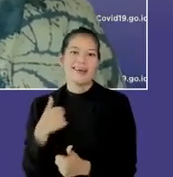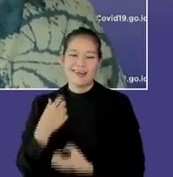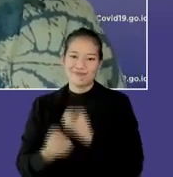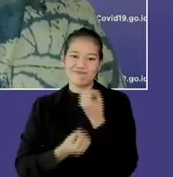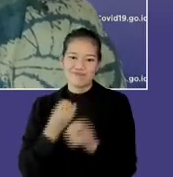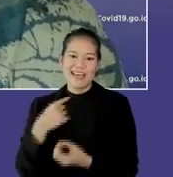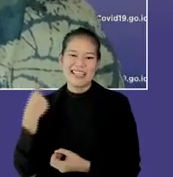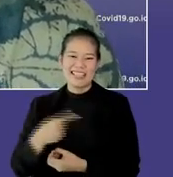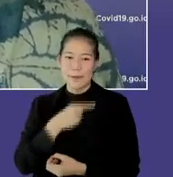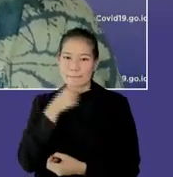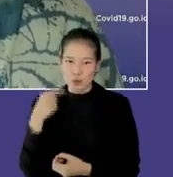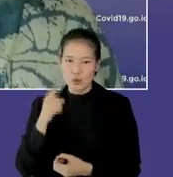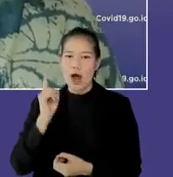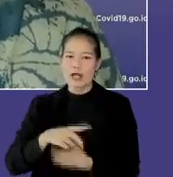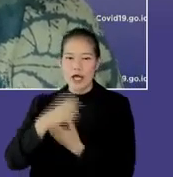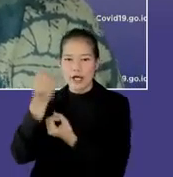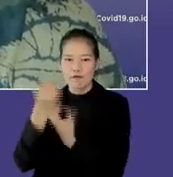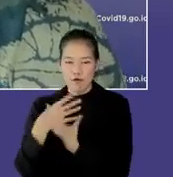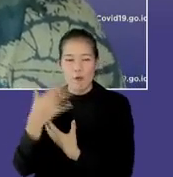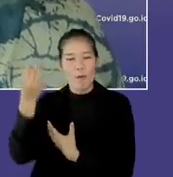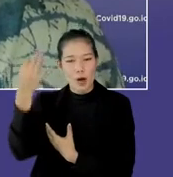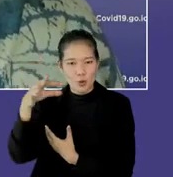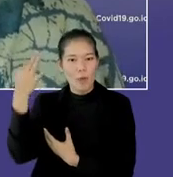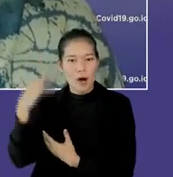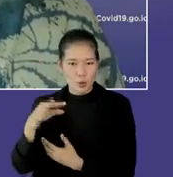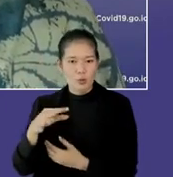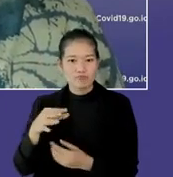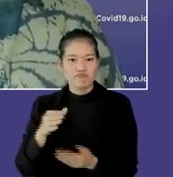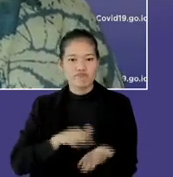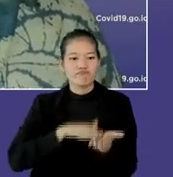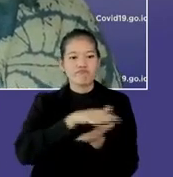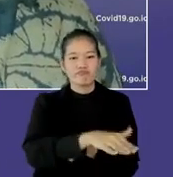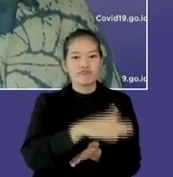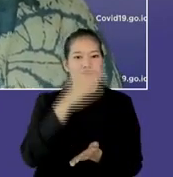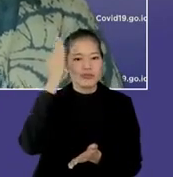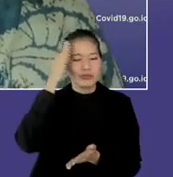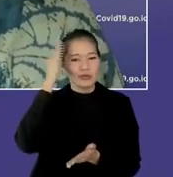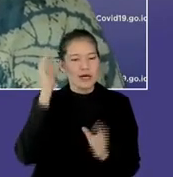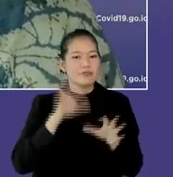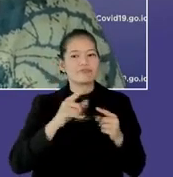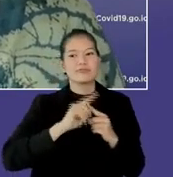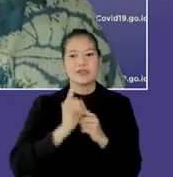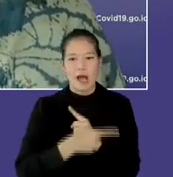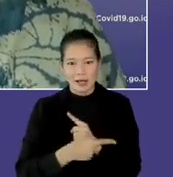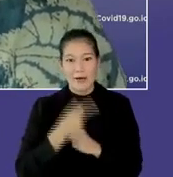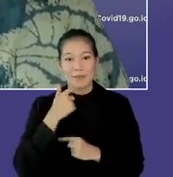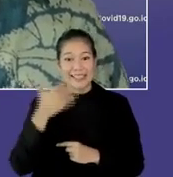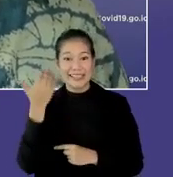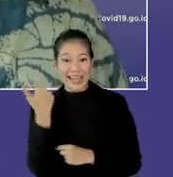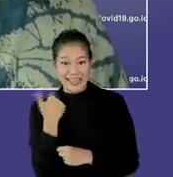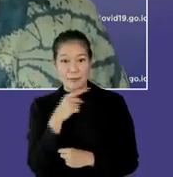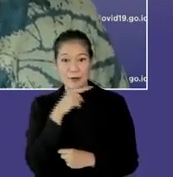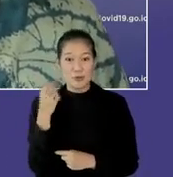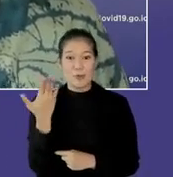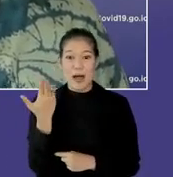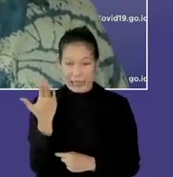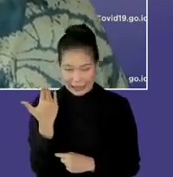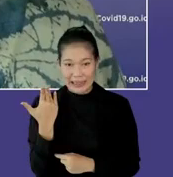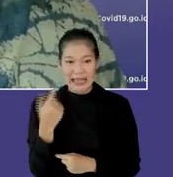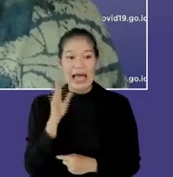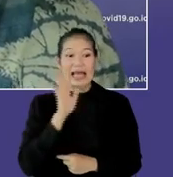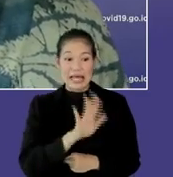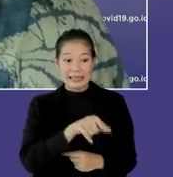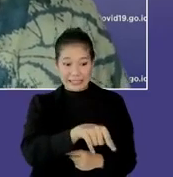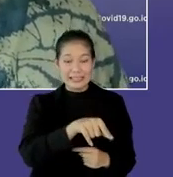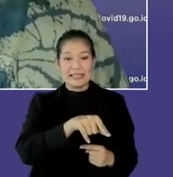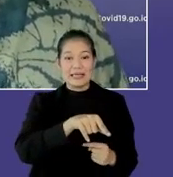saya sampaikan, setiap minggu kita berikan update laporannya, kepada Ketua Sargas, kepada Komen Center, yang saya sampaikan pekan lalu, Komen Center inilah yang nanti akan